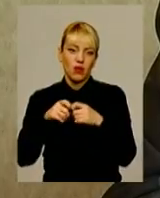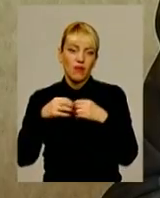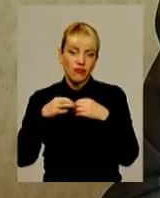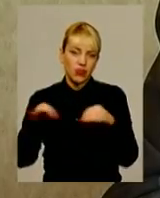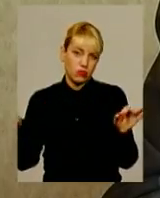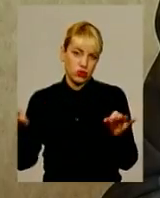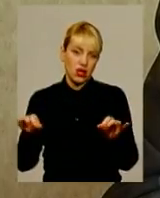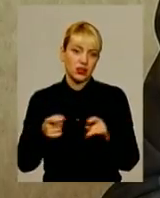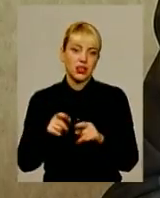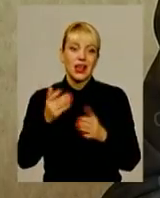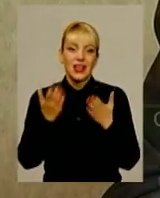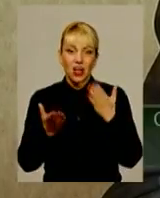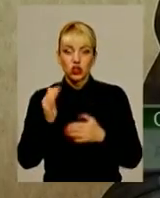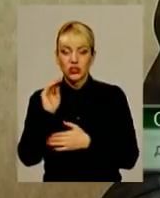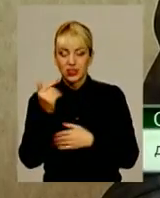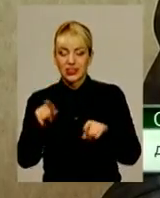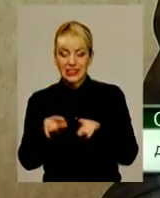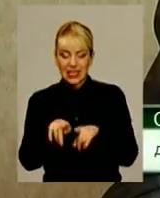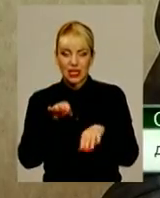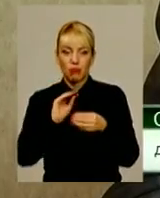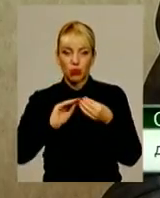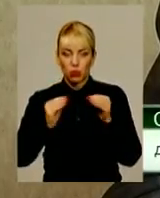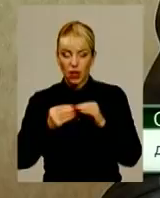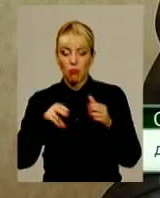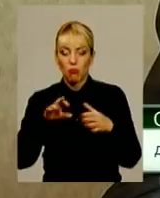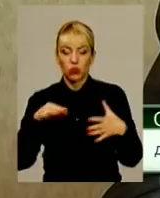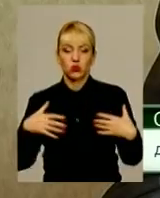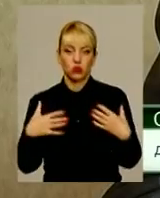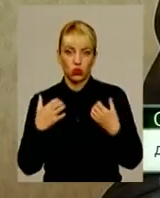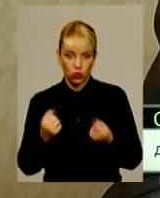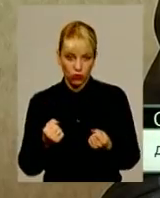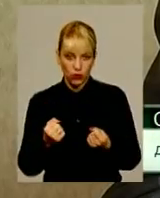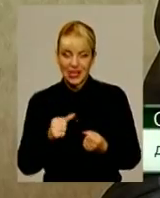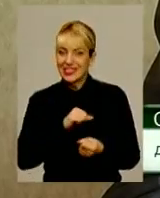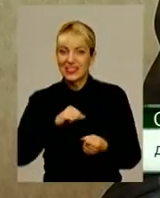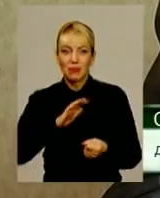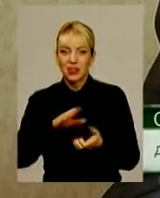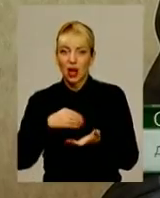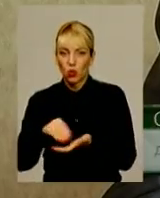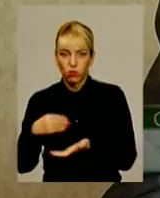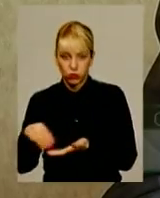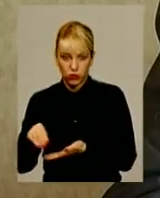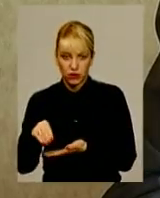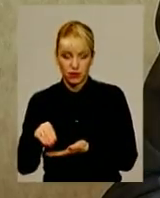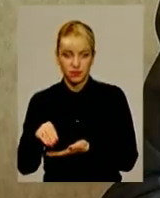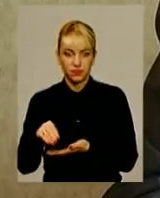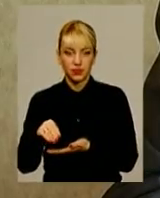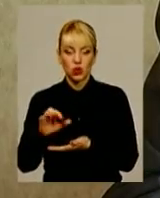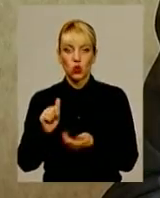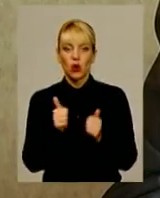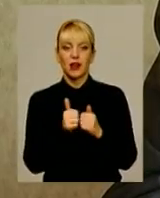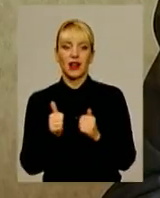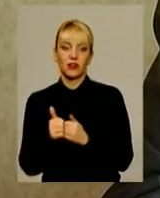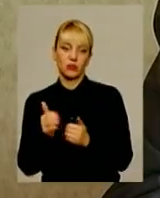дитина з такими діагнозами, з такими проблемами по здоров'ю сама і не купує, то рядом